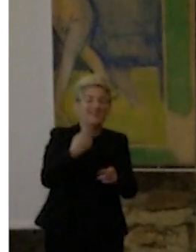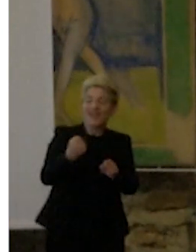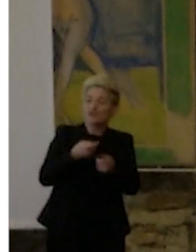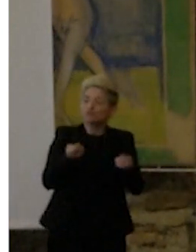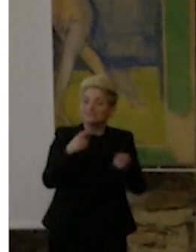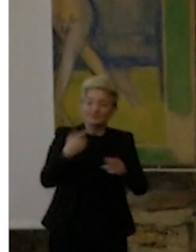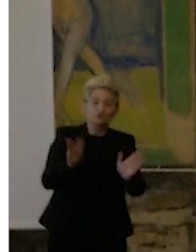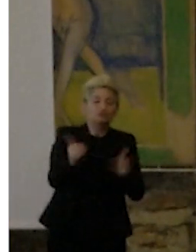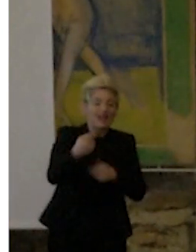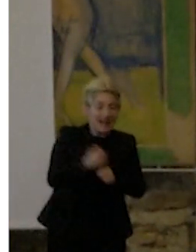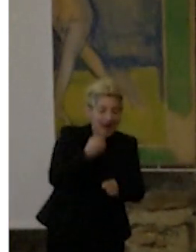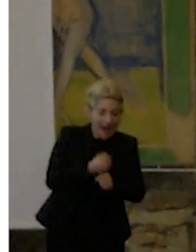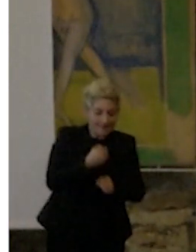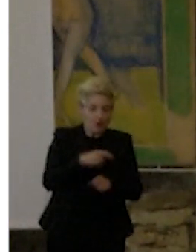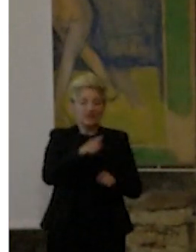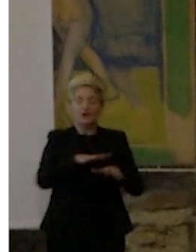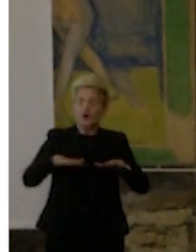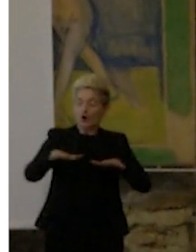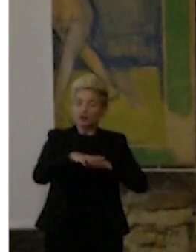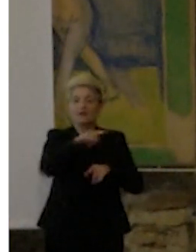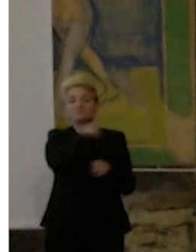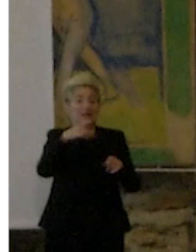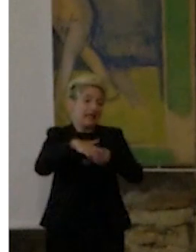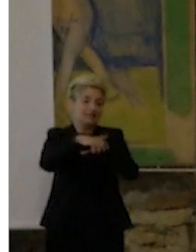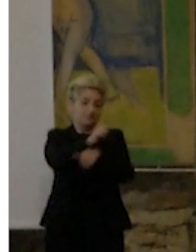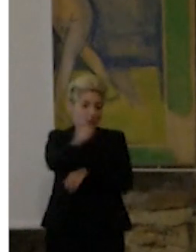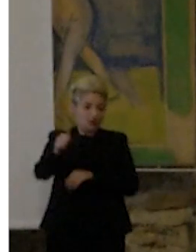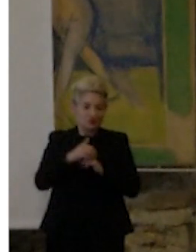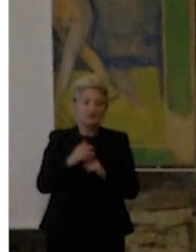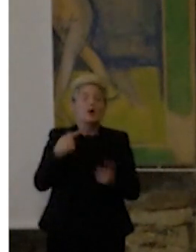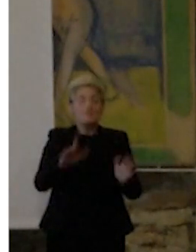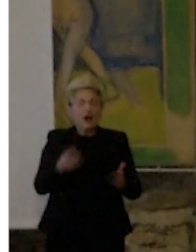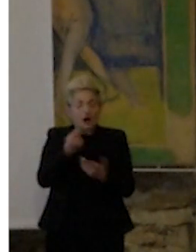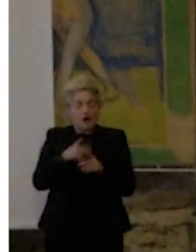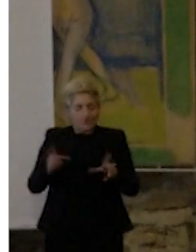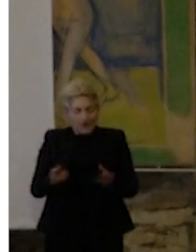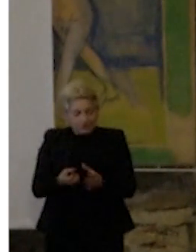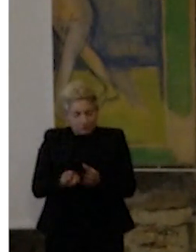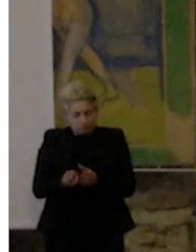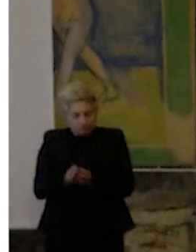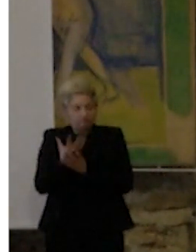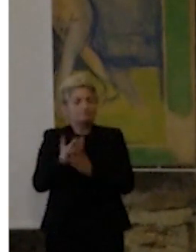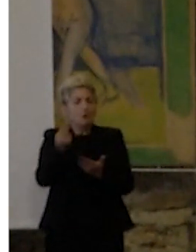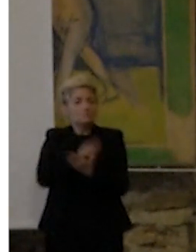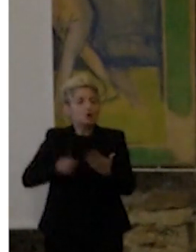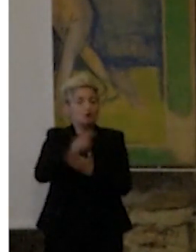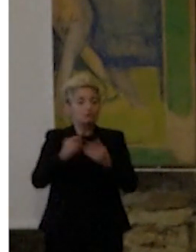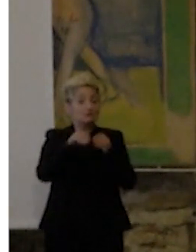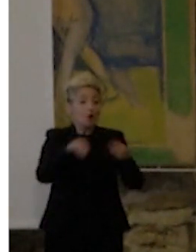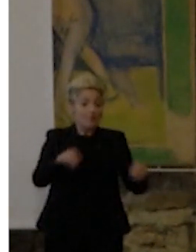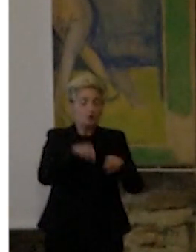Ed è quello di aiutare a scoprire il mondo. Quando si scrive, quando si fa il progetto di una mostra, o si scrive un libro, la cosa